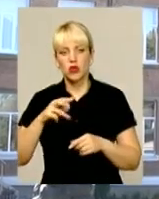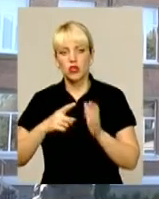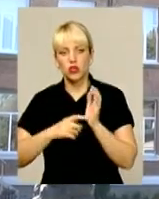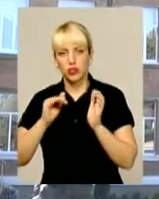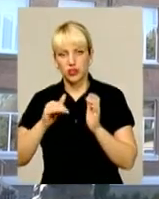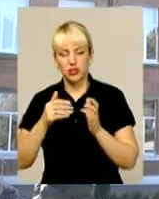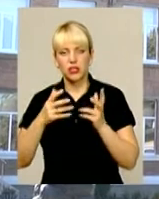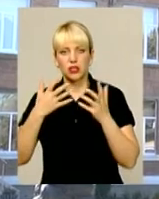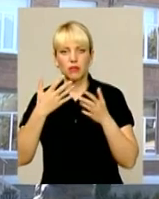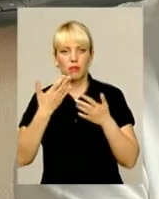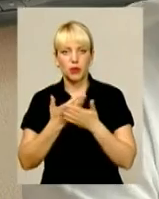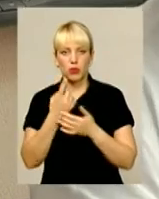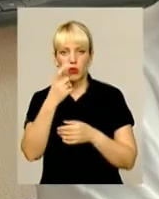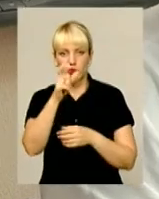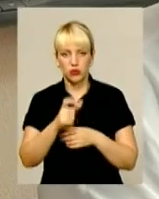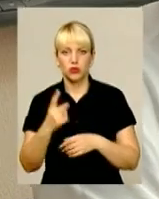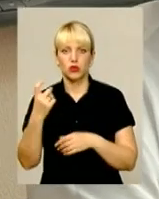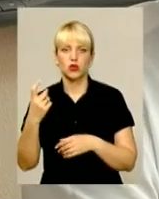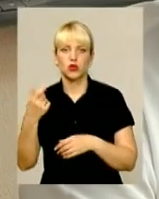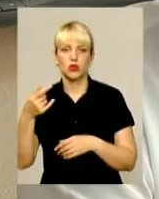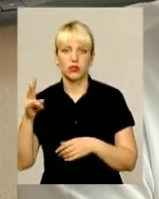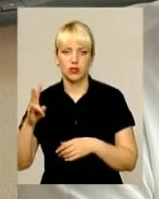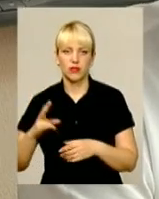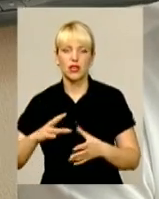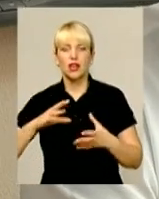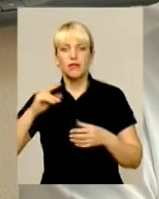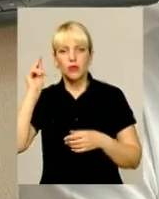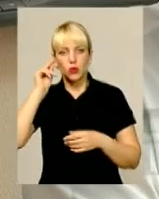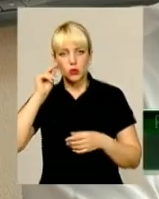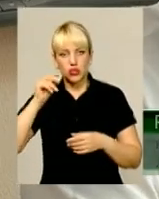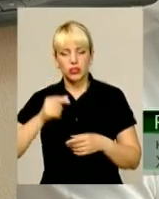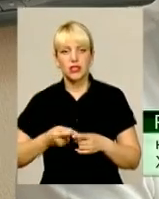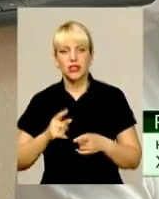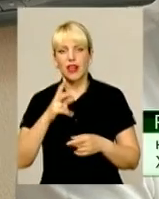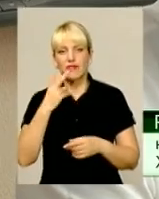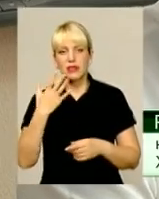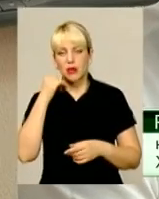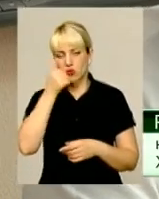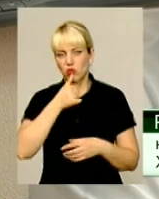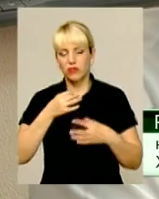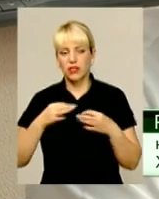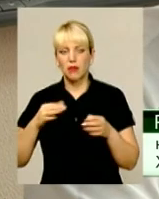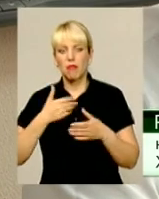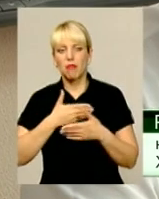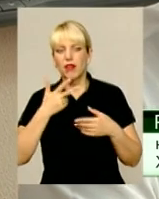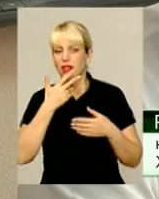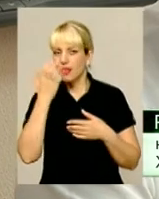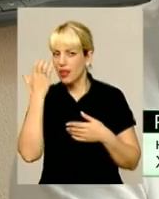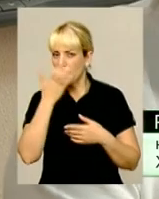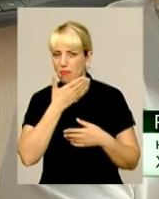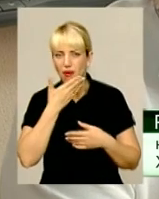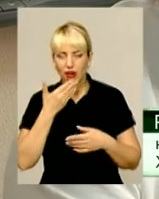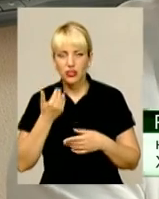гривень на кожного школяра. За всі 25 років незалежності ми не бачили таких вливань в освітню галузь.